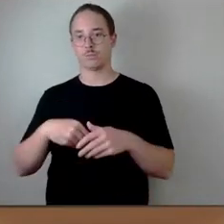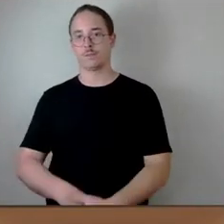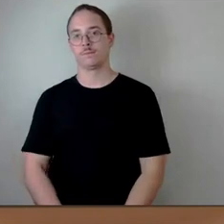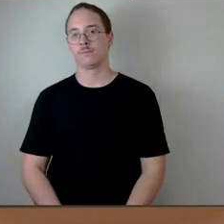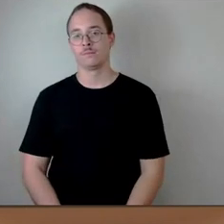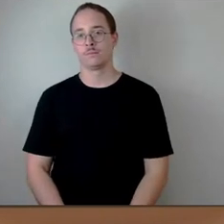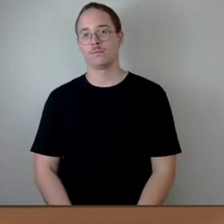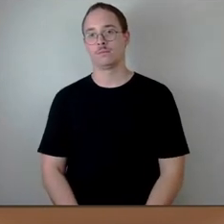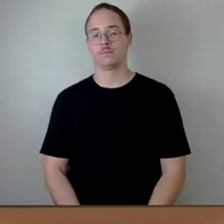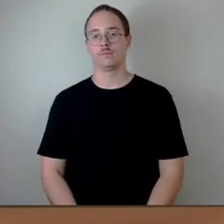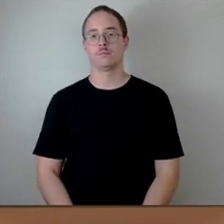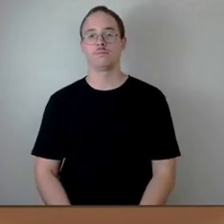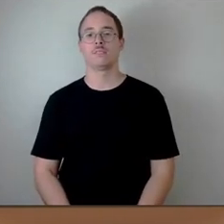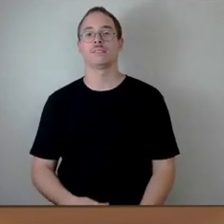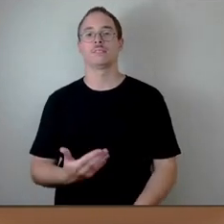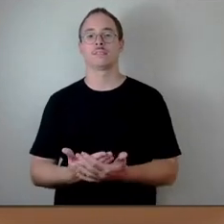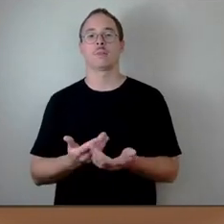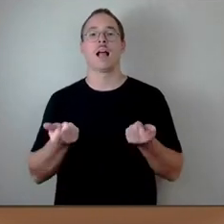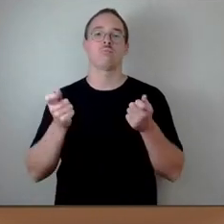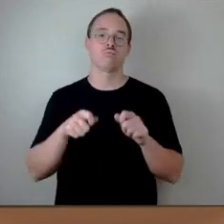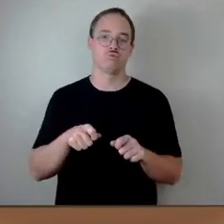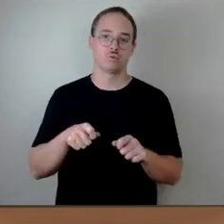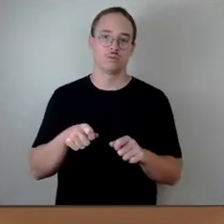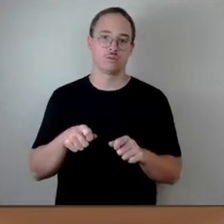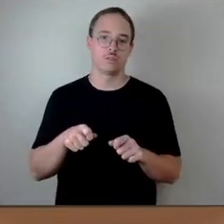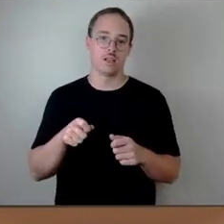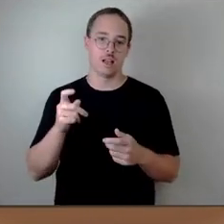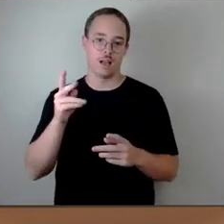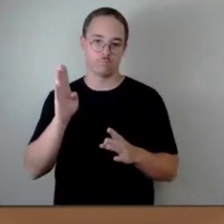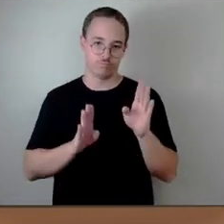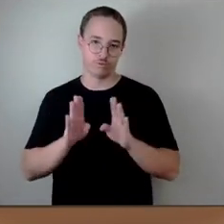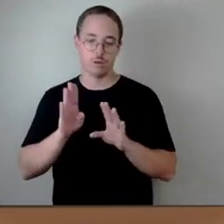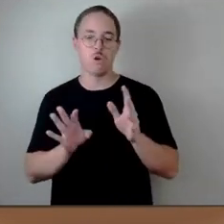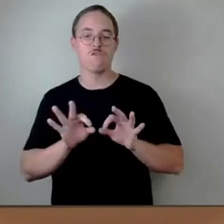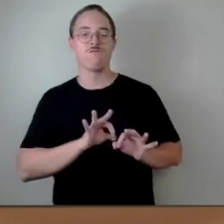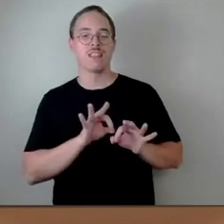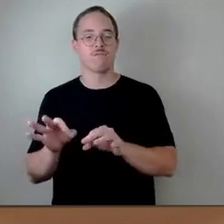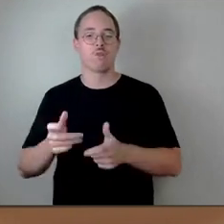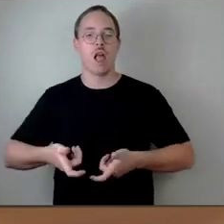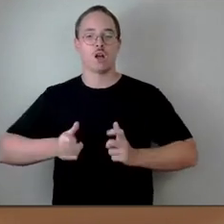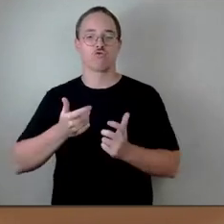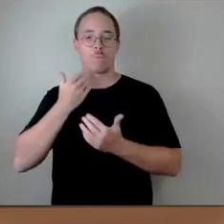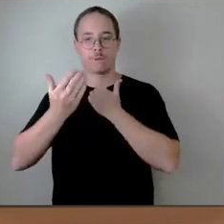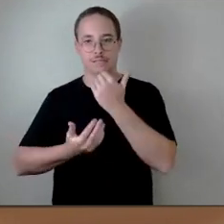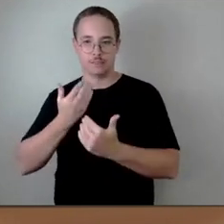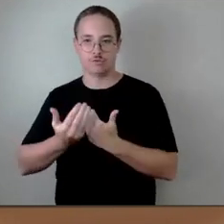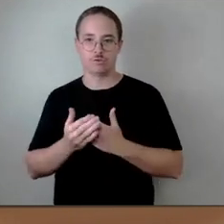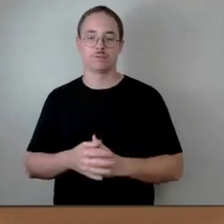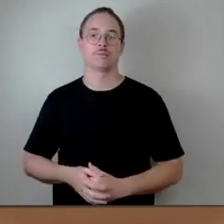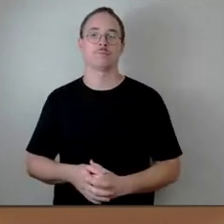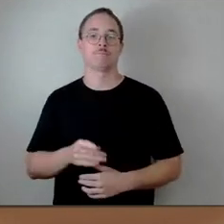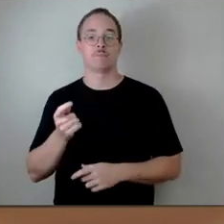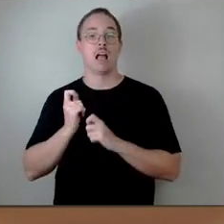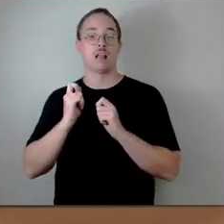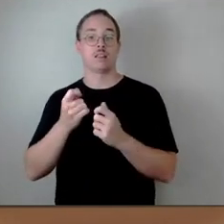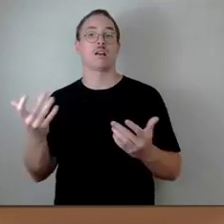Schlussabstimmung über den federführenden Ausschussbericht. Und da ist beantragt gewesen, dass wir